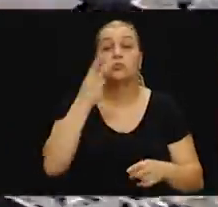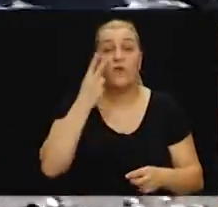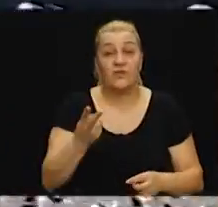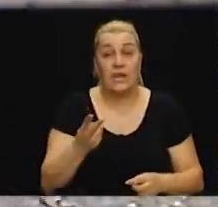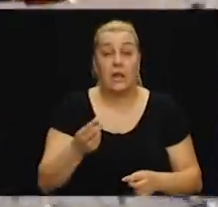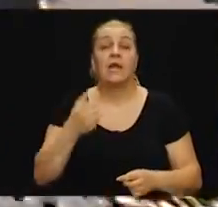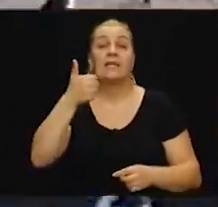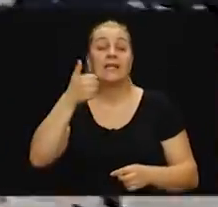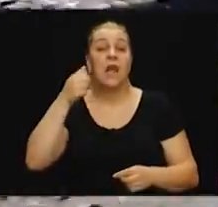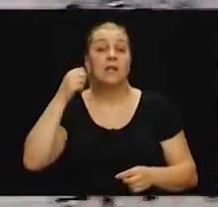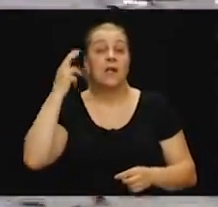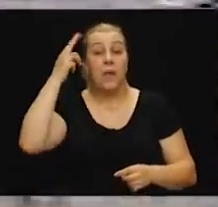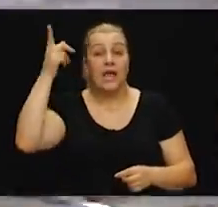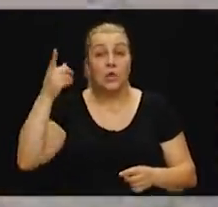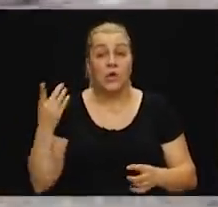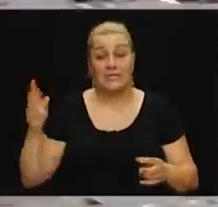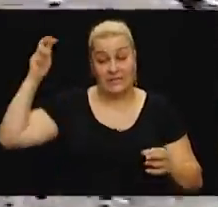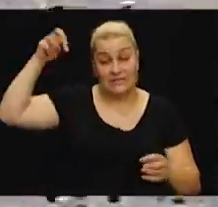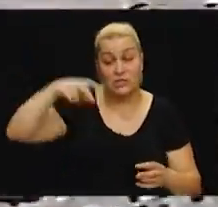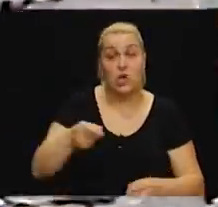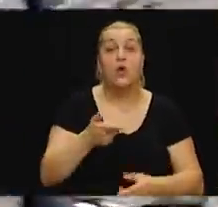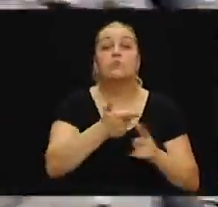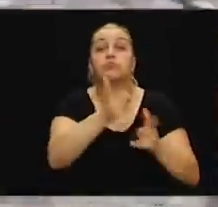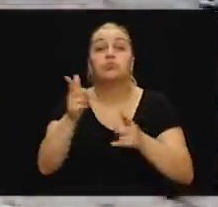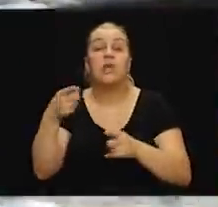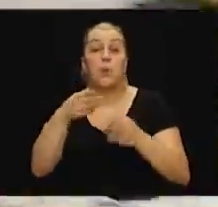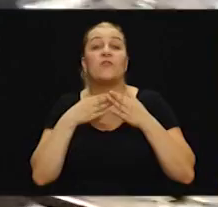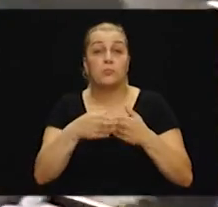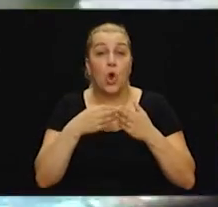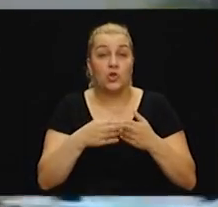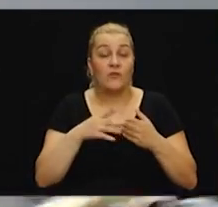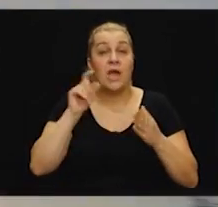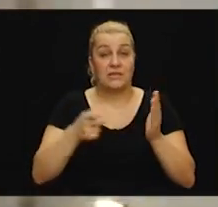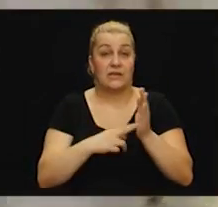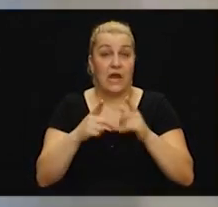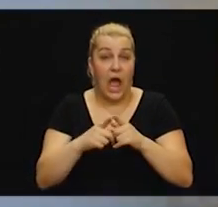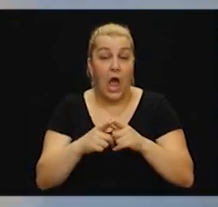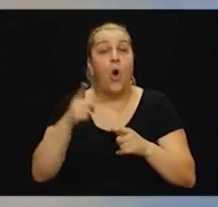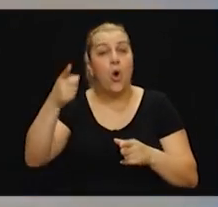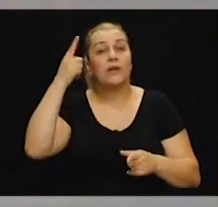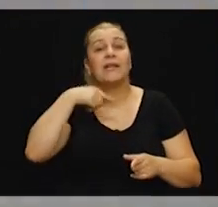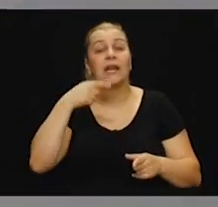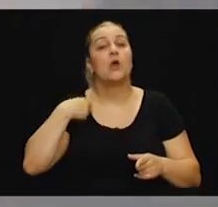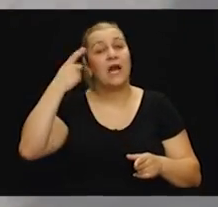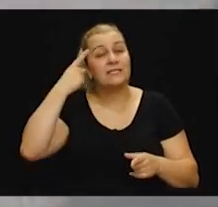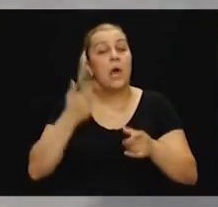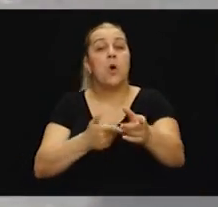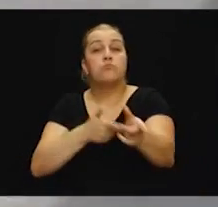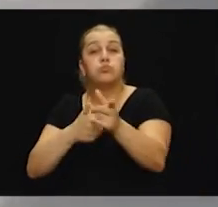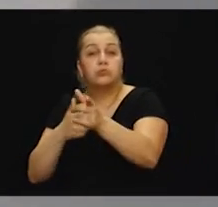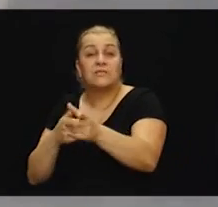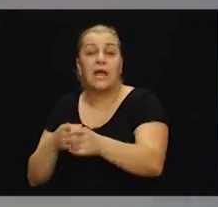sišaj puca po tim brodima. Znači, vojnik zarobljeni je reka, ja znam pucat izolje i iz ose.